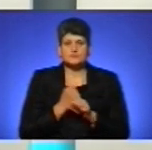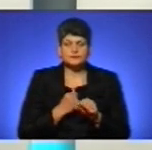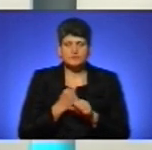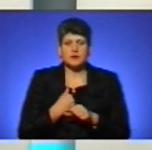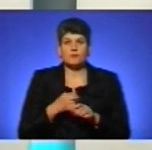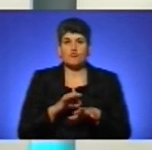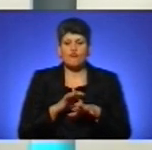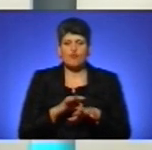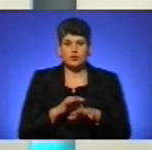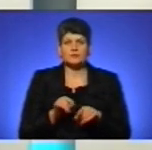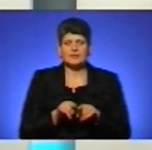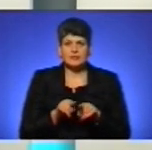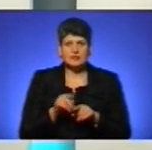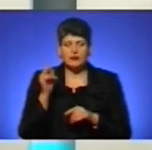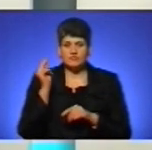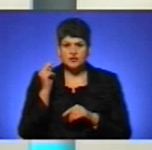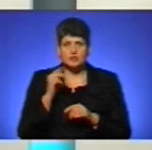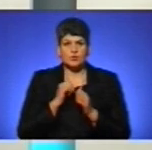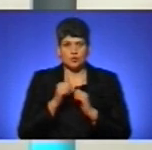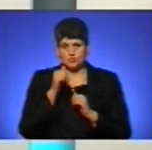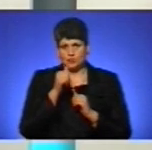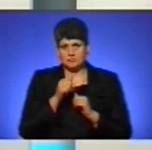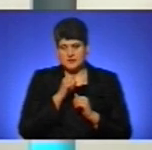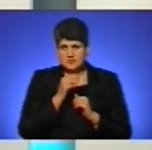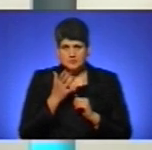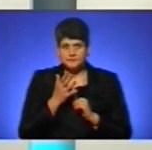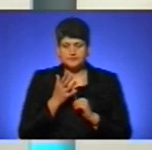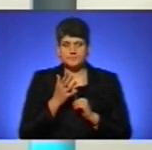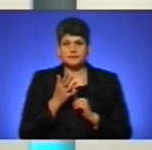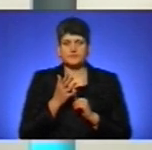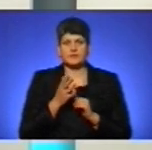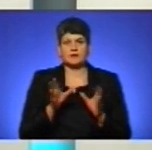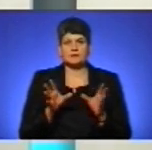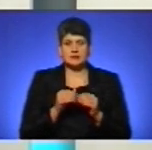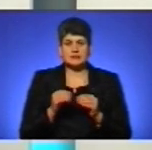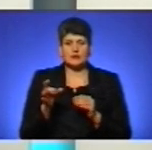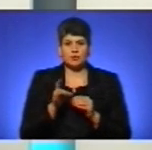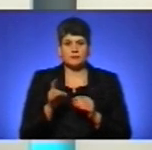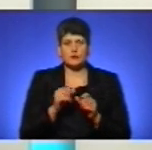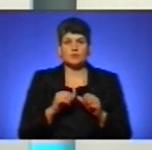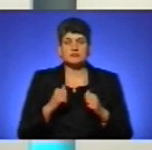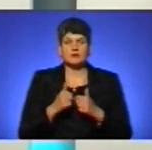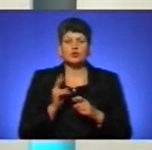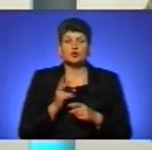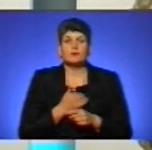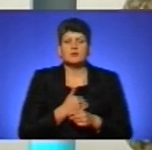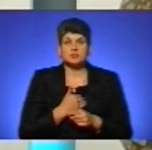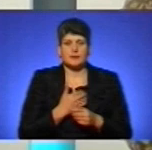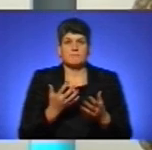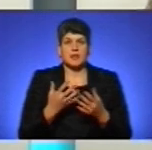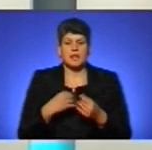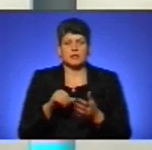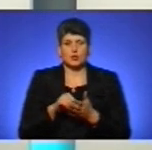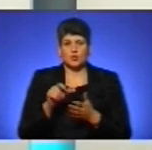проводимо такі навчання щомісячно з визначеними районами і комісаріатами. Хто бажаючи прийняти